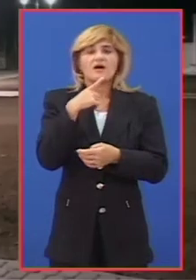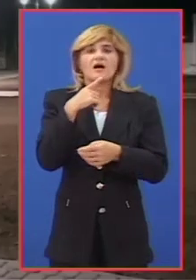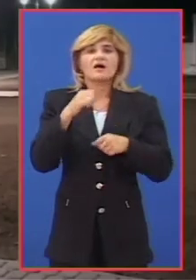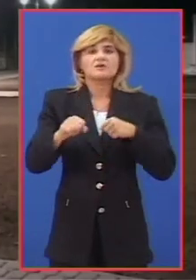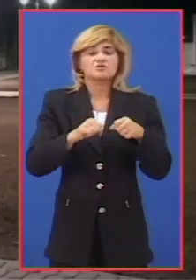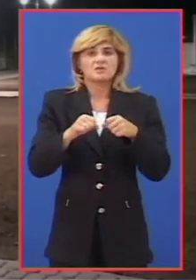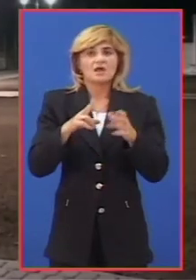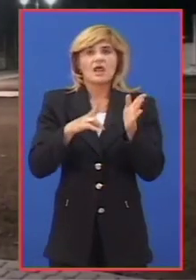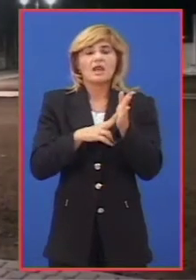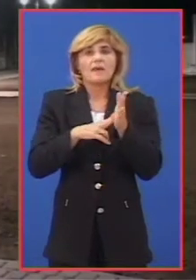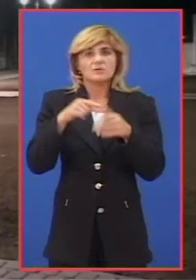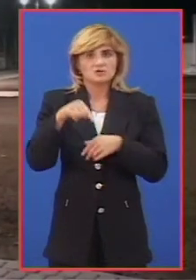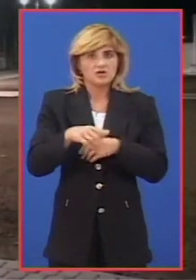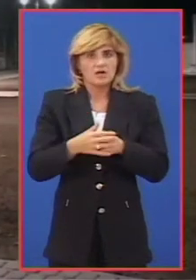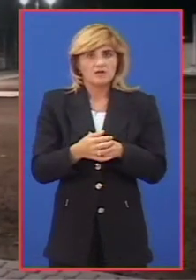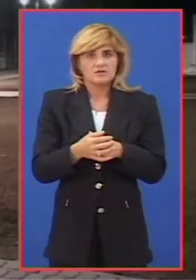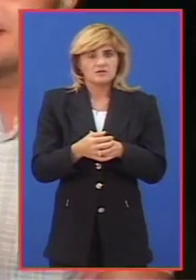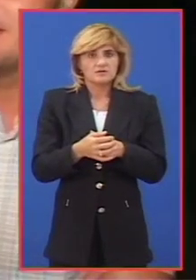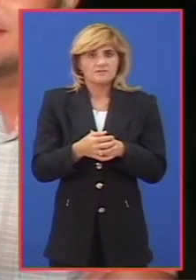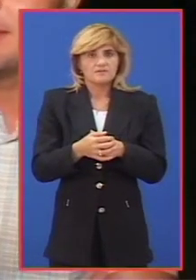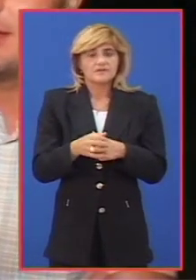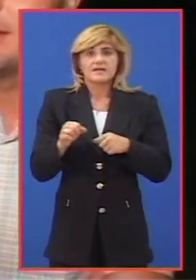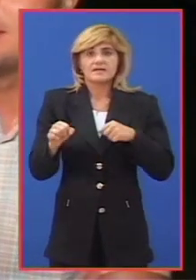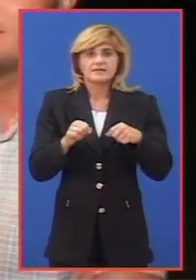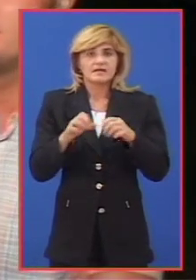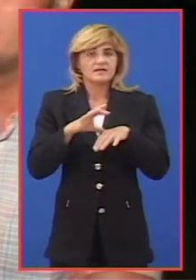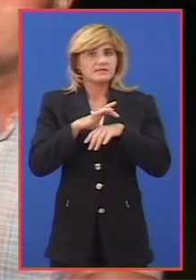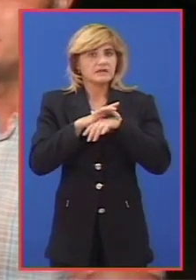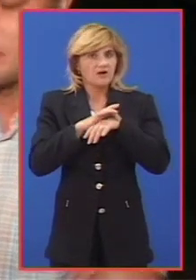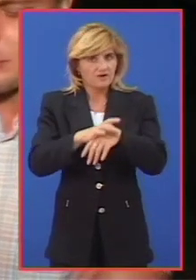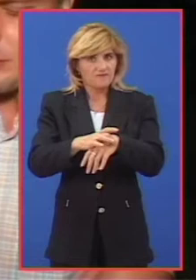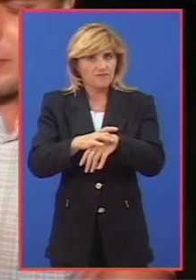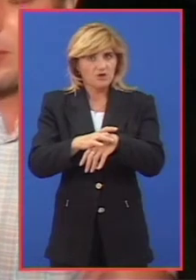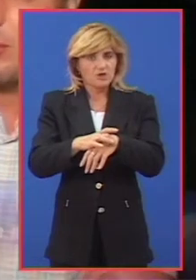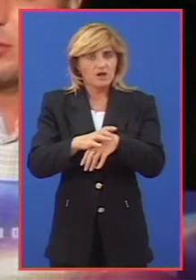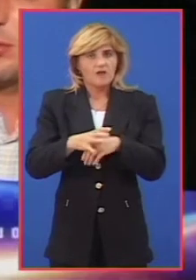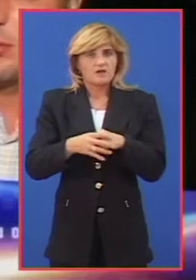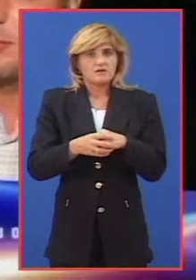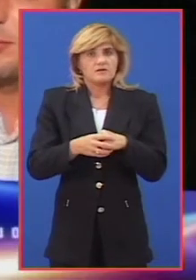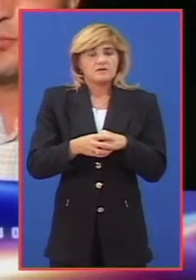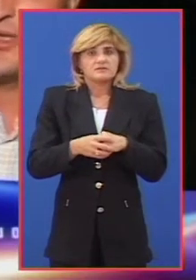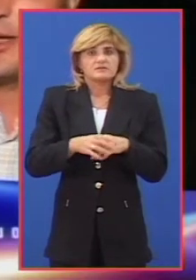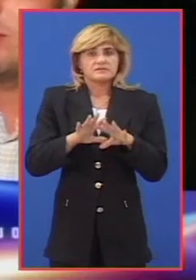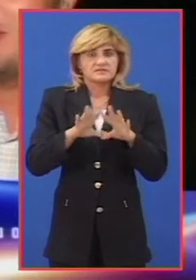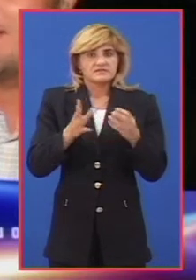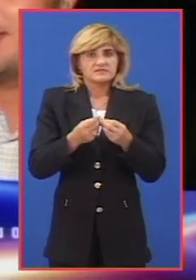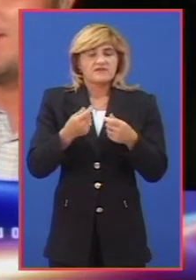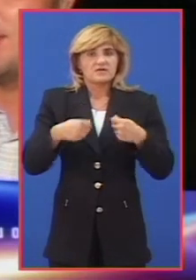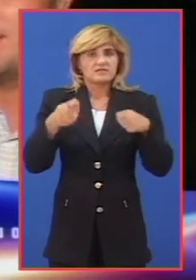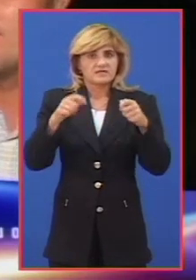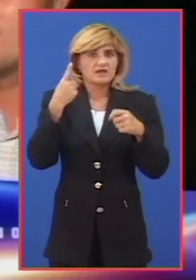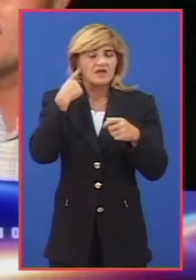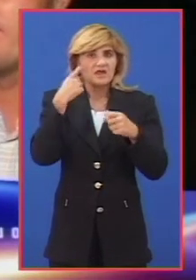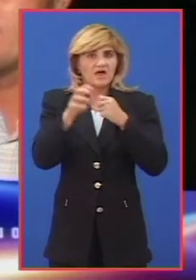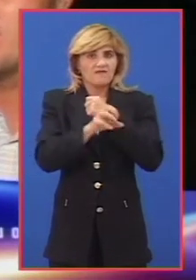direkcije, Nebojša Janjić. Direkcija je vodila gradnju javne